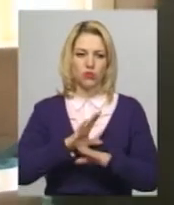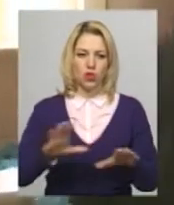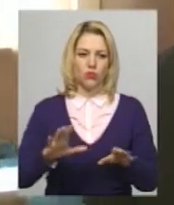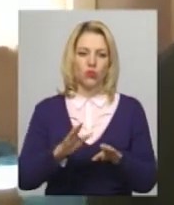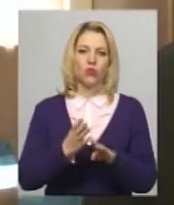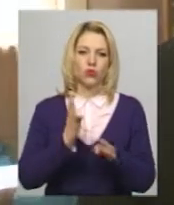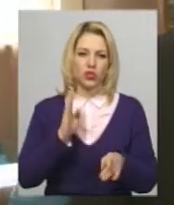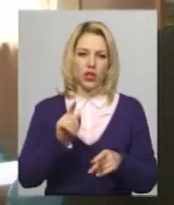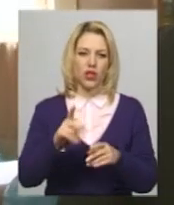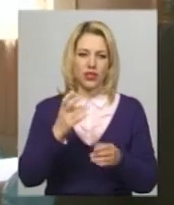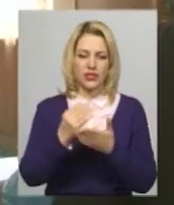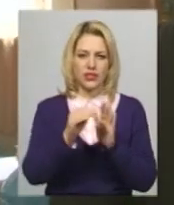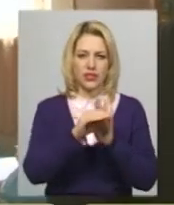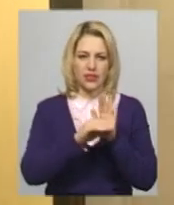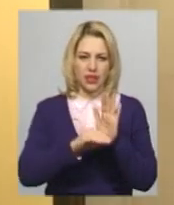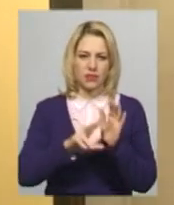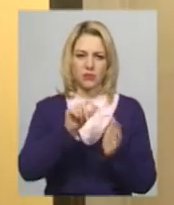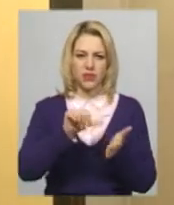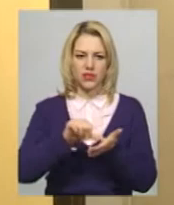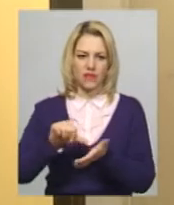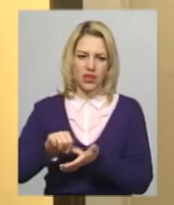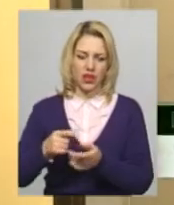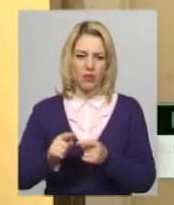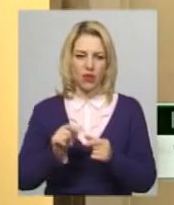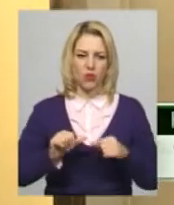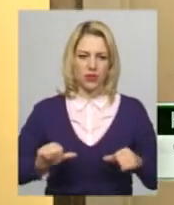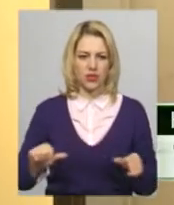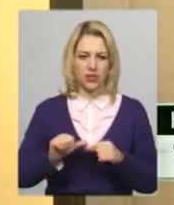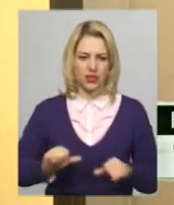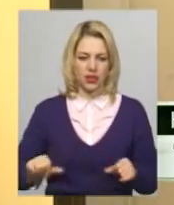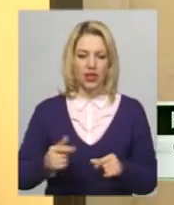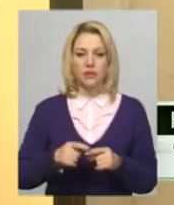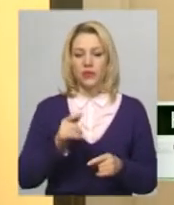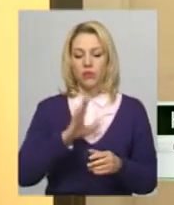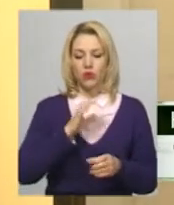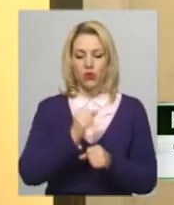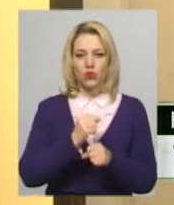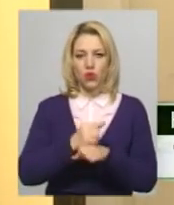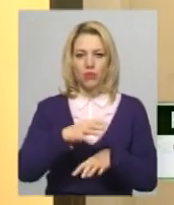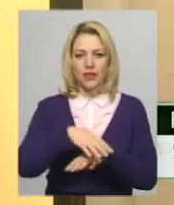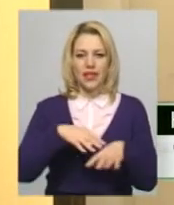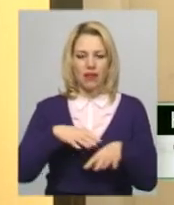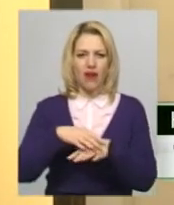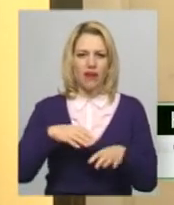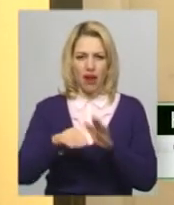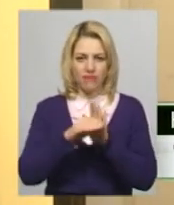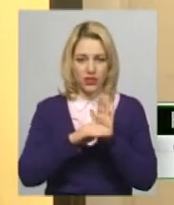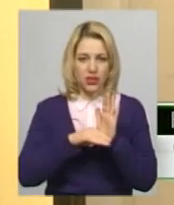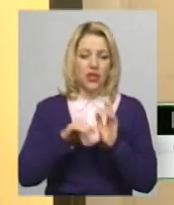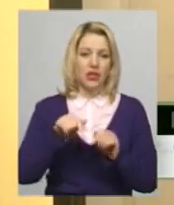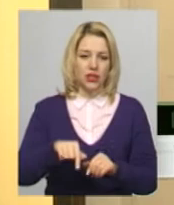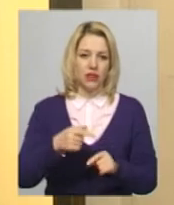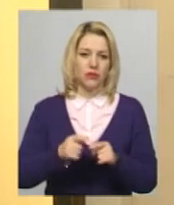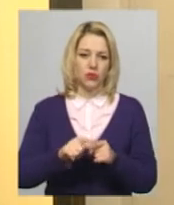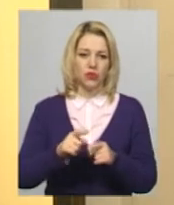чітку систему роботи з представниками комісій. Був розроблений графік прибуття членів ДВК сюди для отримання